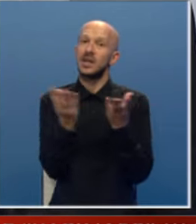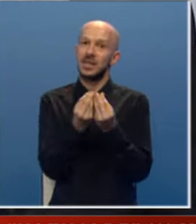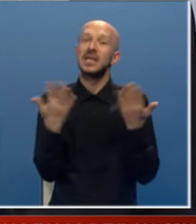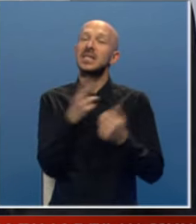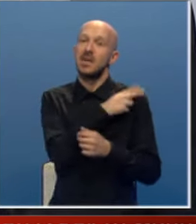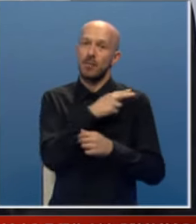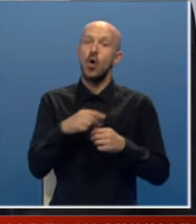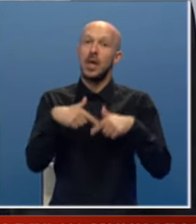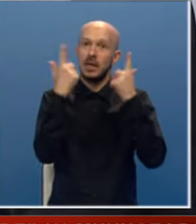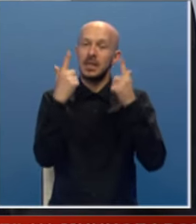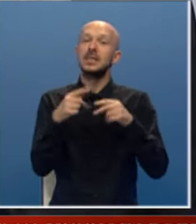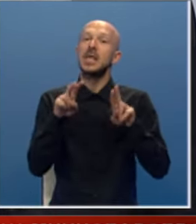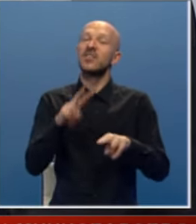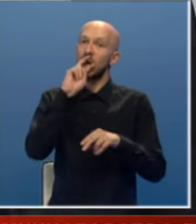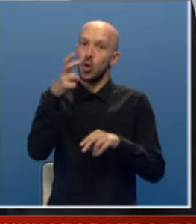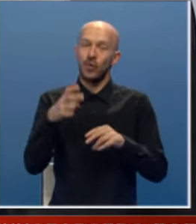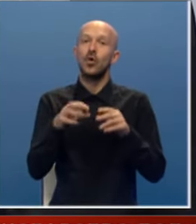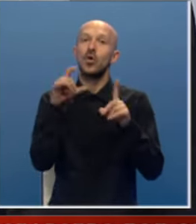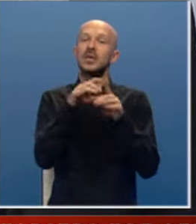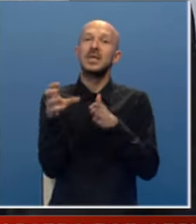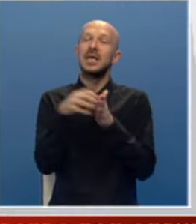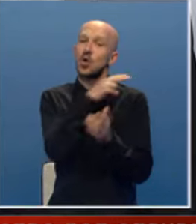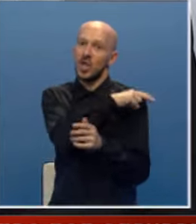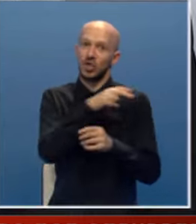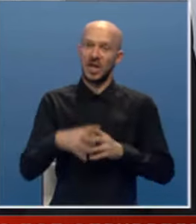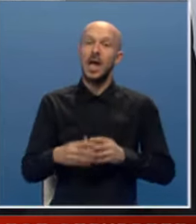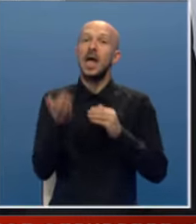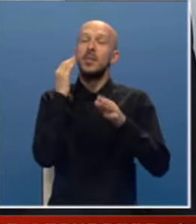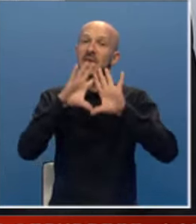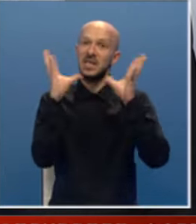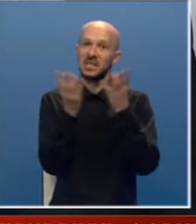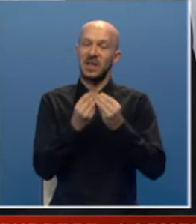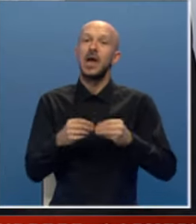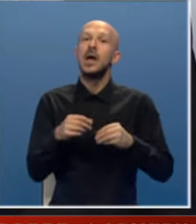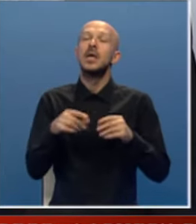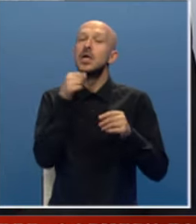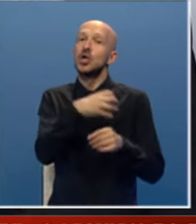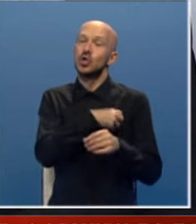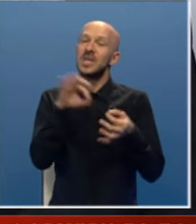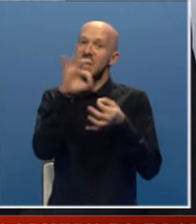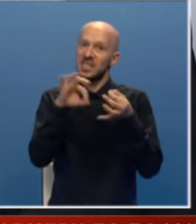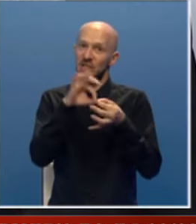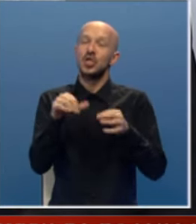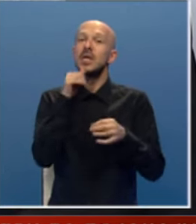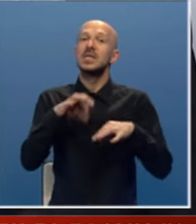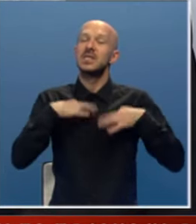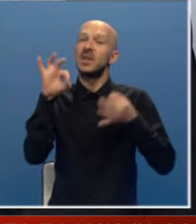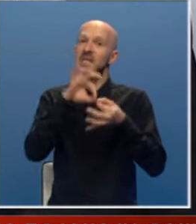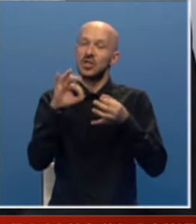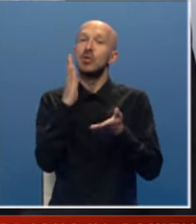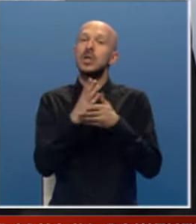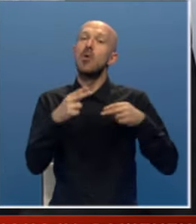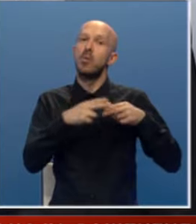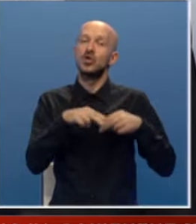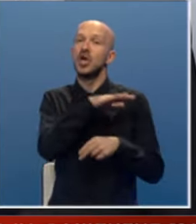gdje imamo jasni adekvatan odgovor od strane gradonačnika. To je prije svega da u oblasti i socijalne zaštite i zdravstvene zaštite budemo